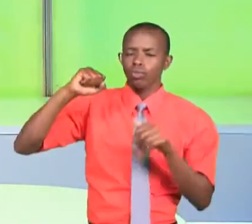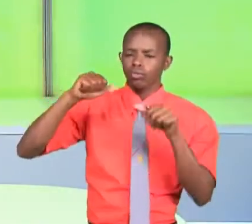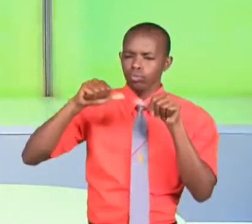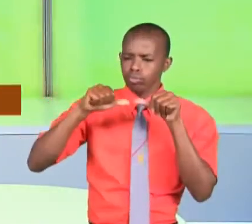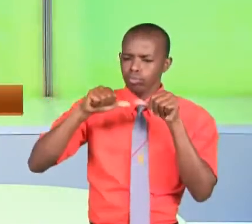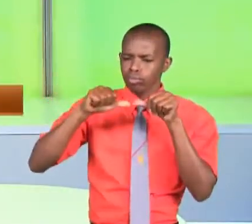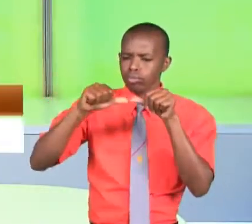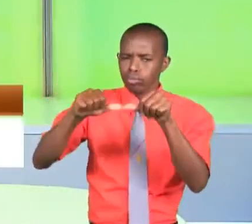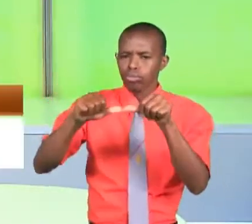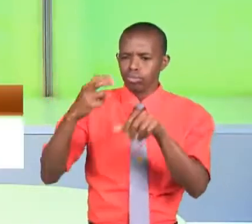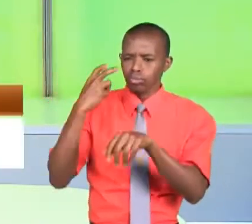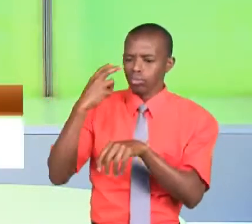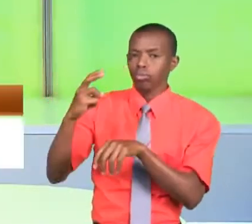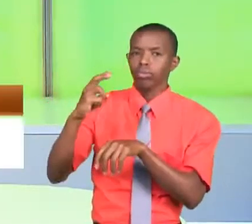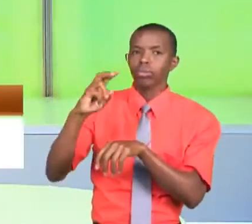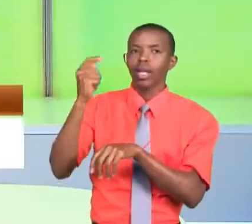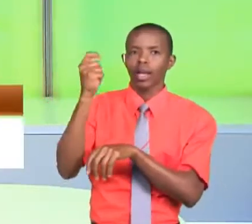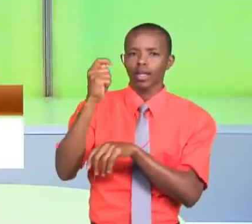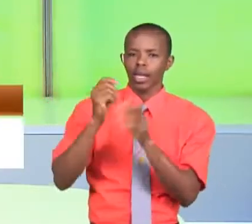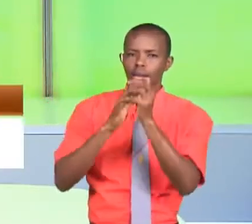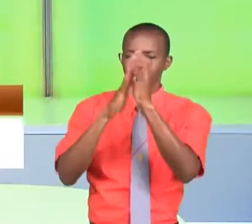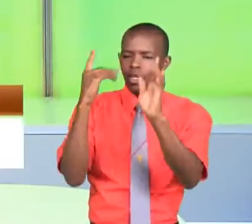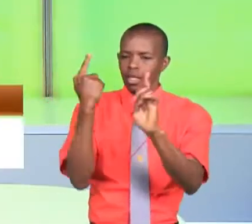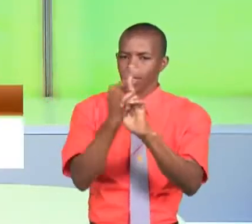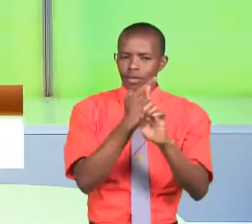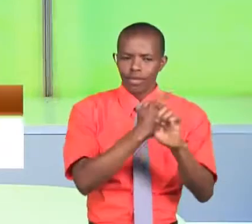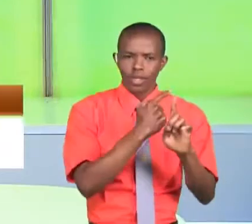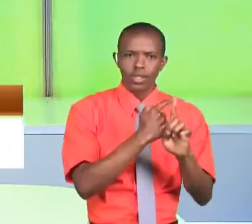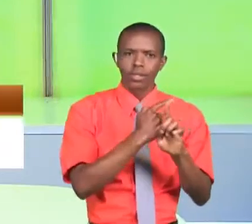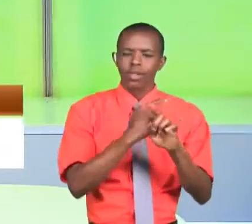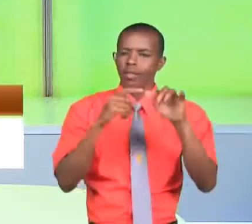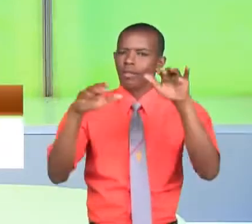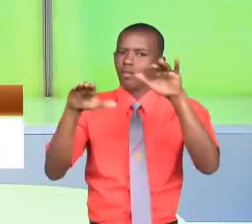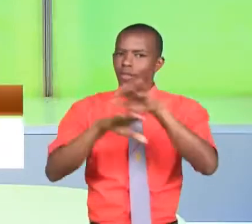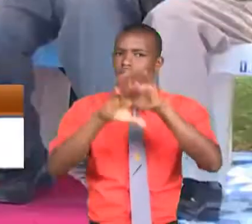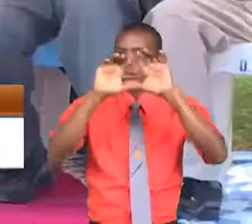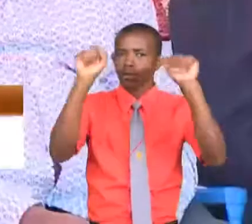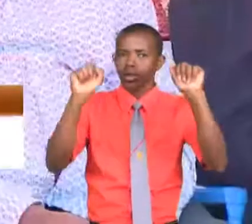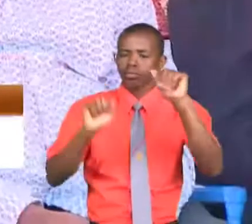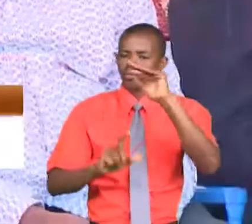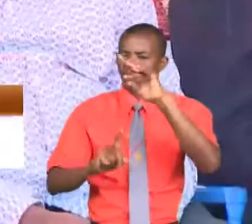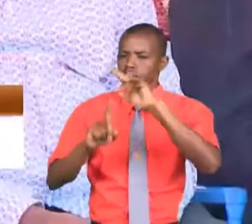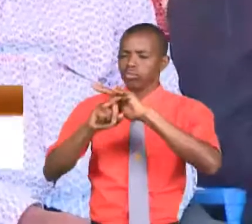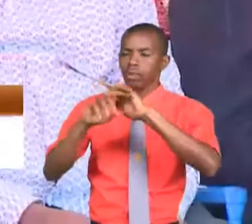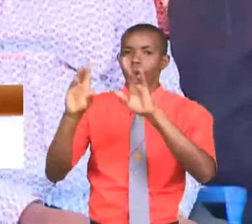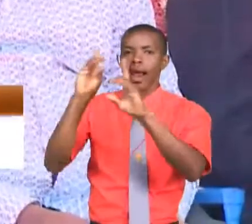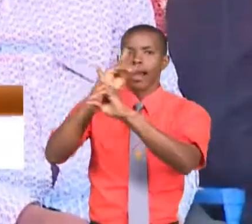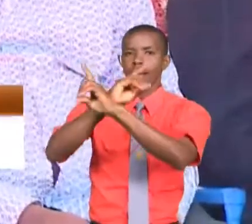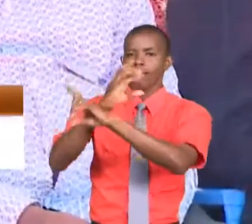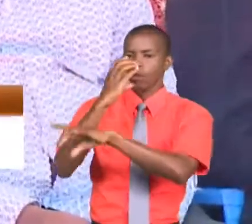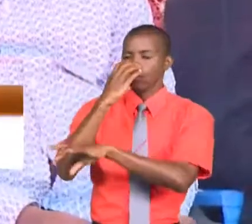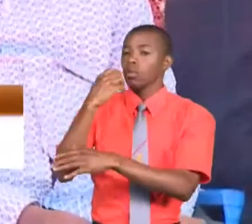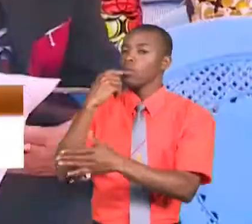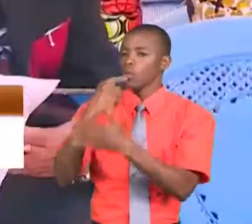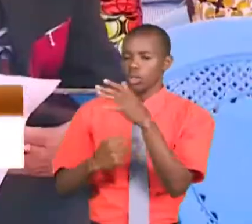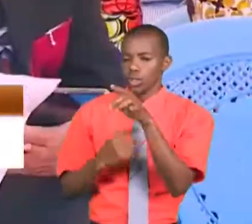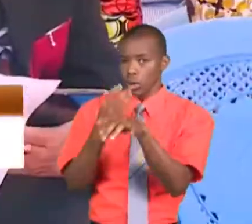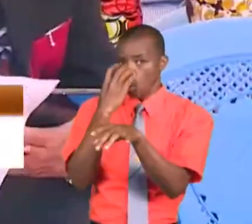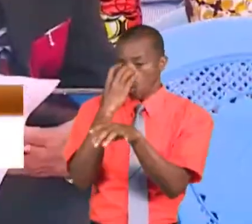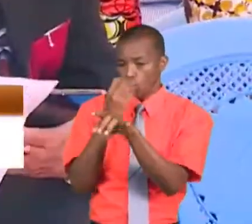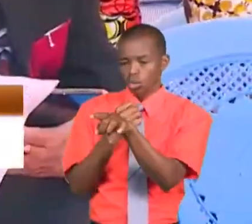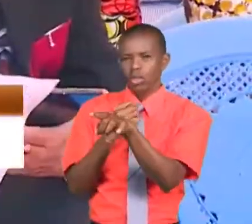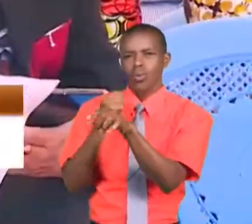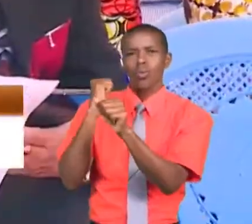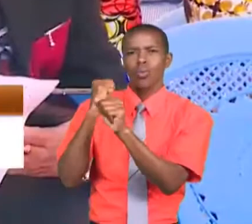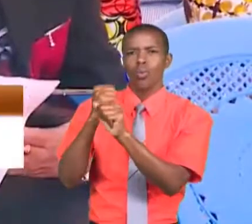nchini Vyongozi mbali mbali Kutoka mrengo wa naibu rais Wamejitokeza na kumtetea naibu rais mbae wanasema kuwa Hanafanya